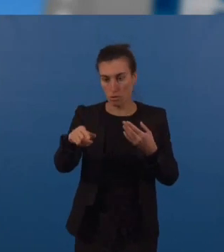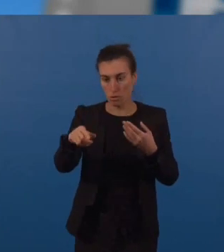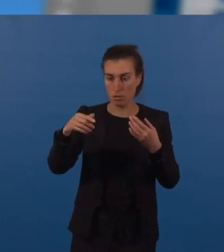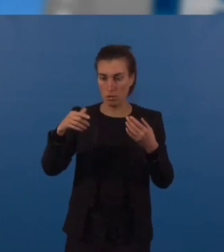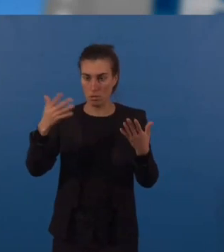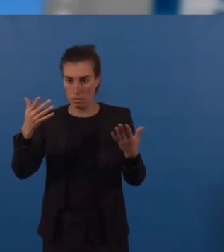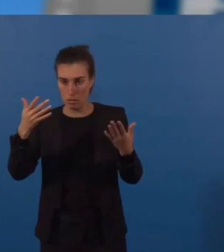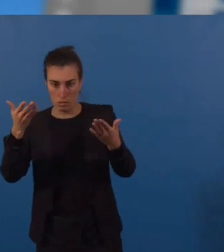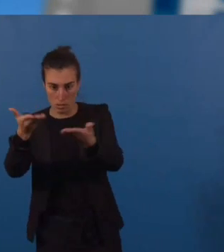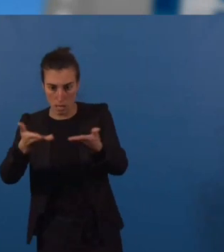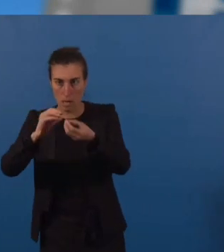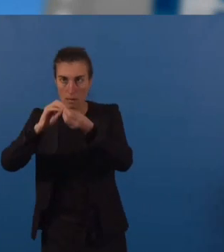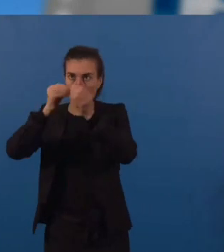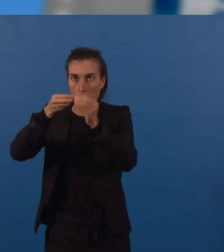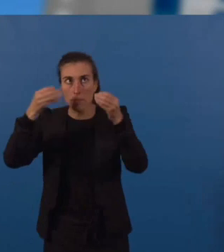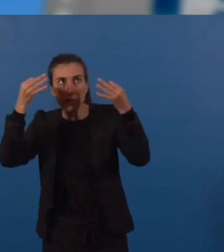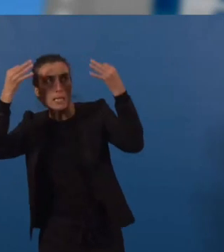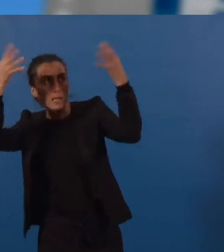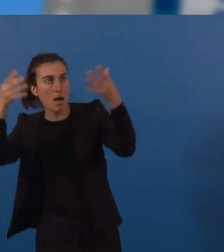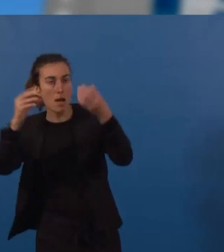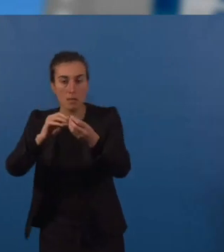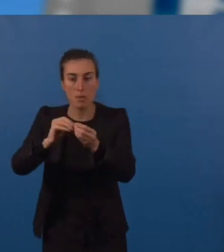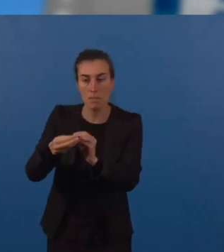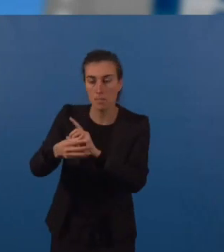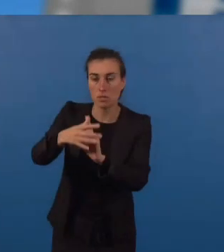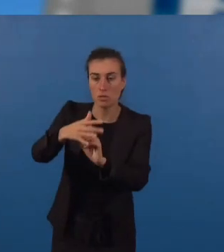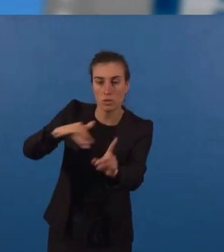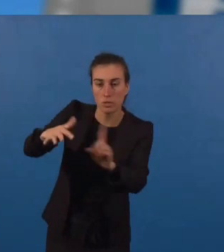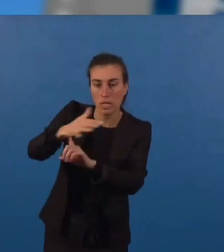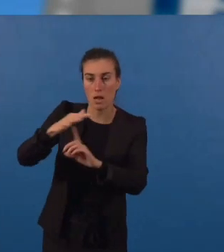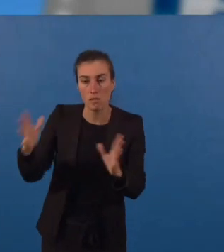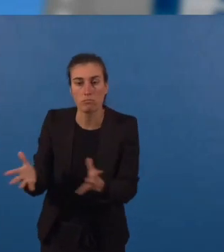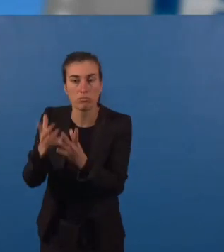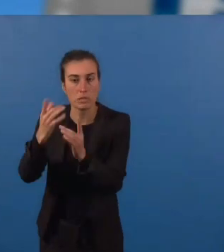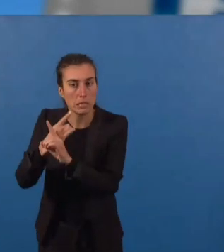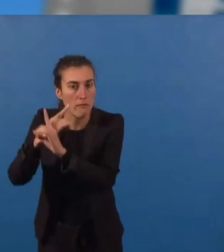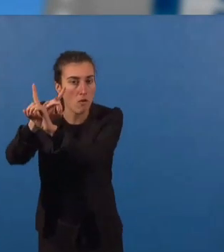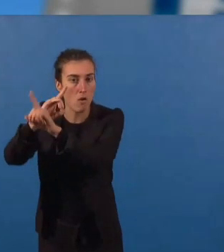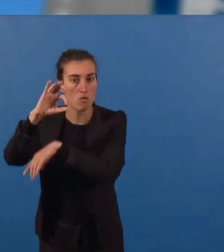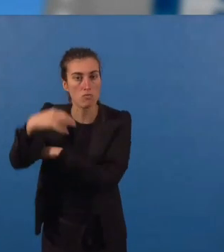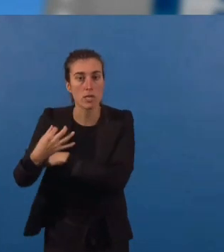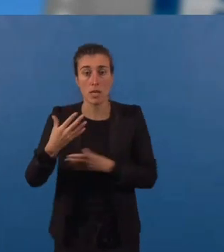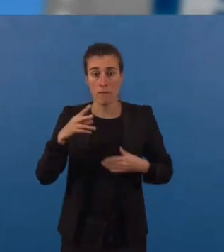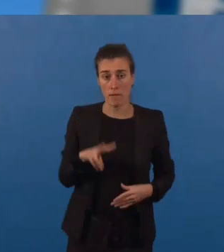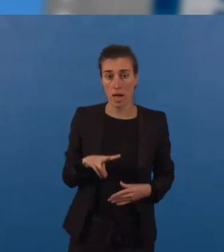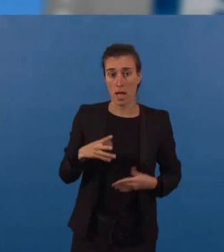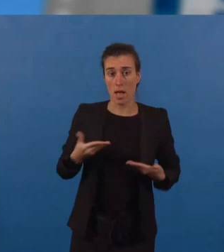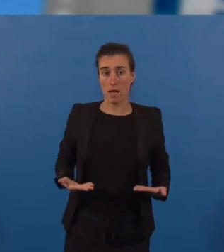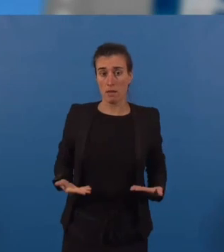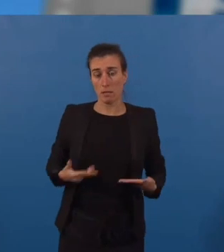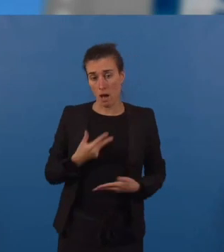incertitudes nombreuses du contexte économique et social. L'heure est en effet grave, avec les menaces que font